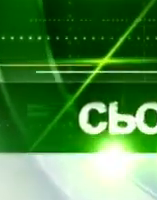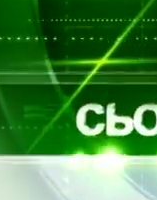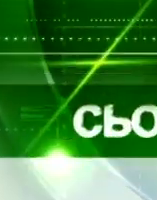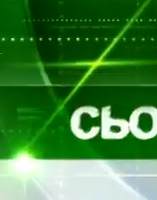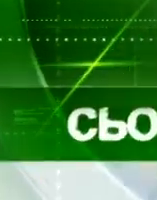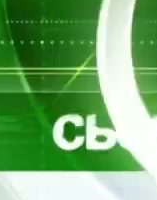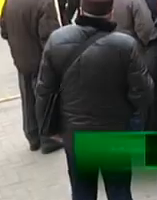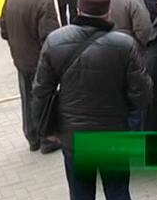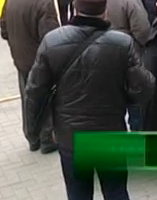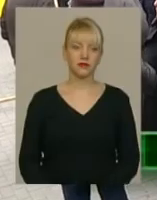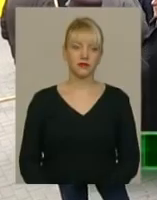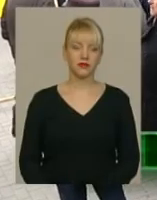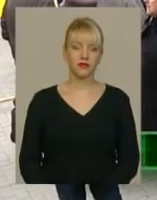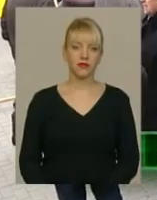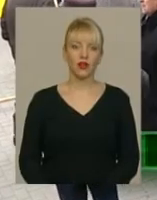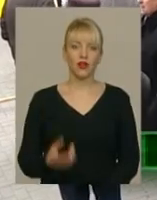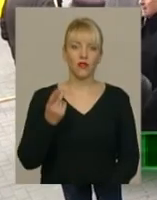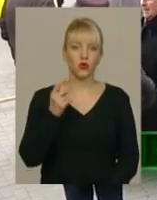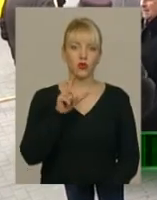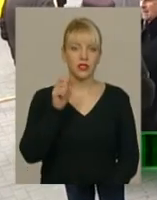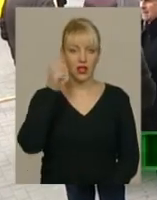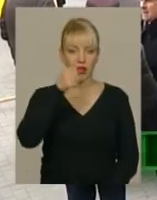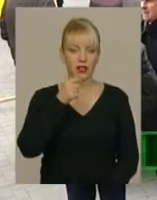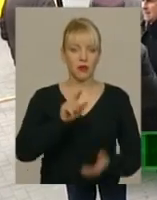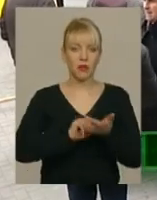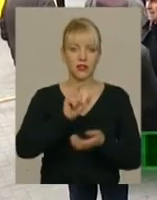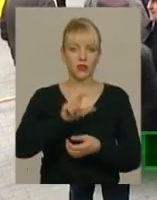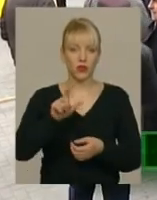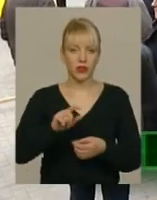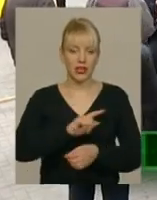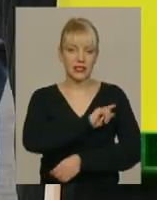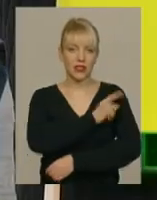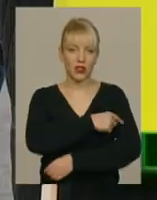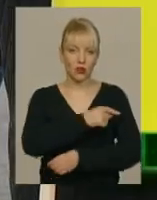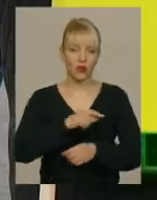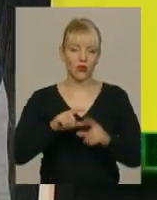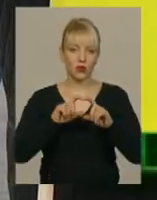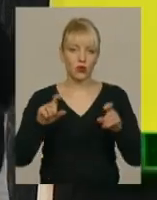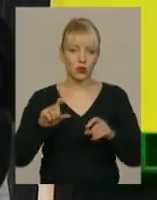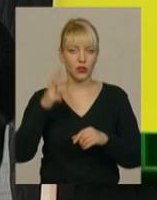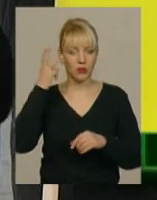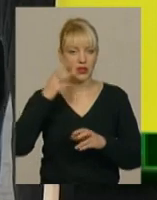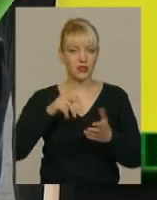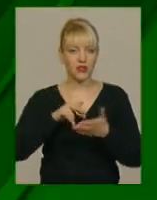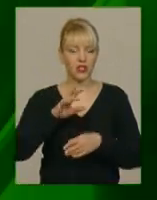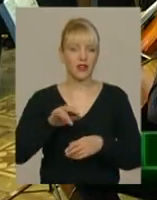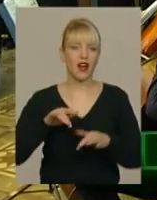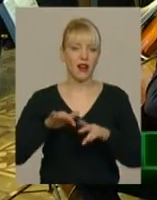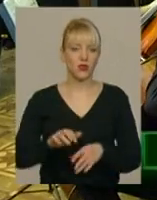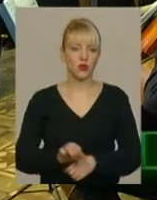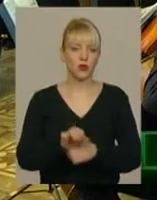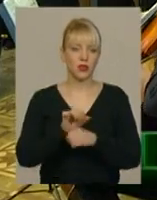Музика Вдруге за рік пенсіонери силових структур Хмельниччини знову вийшли на акцію протесту.